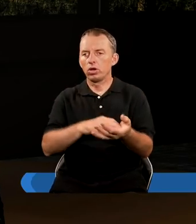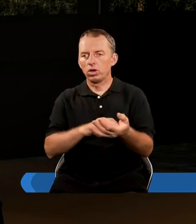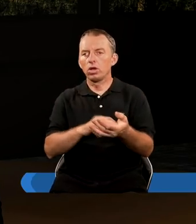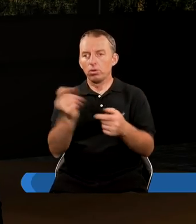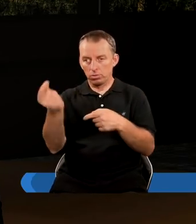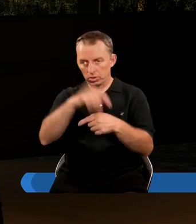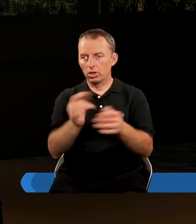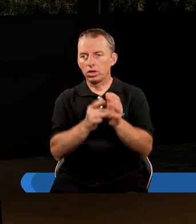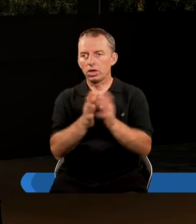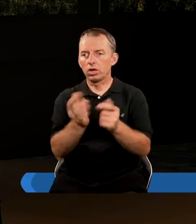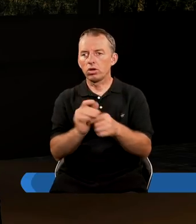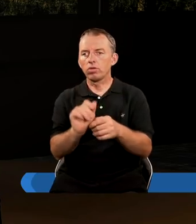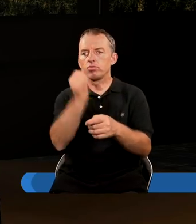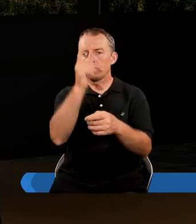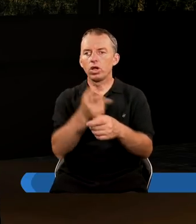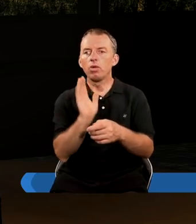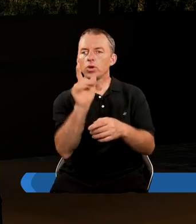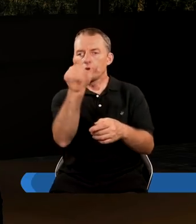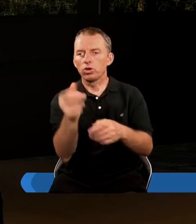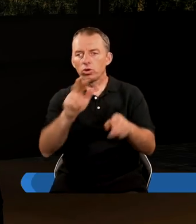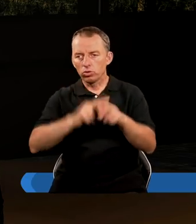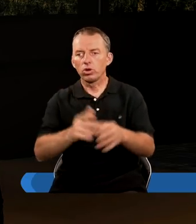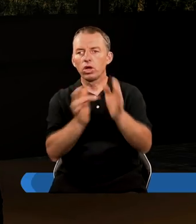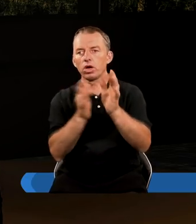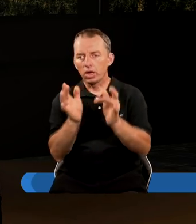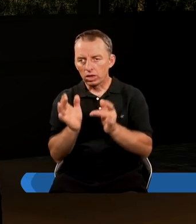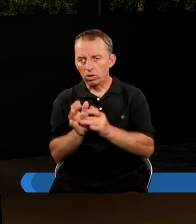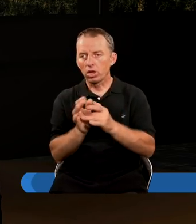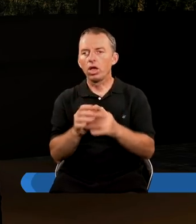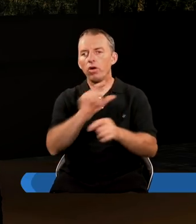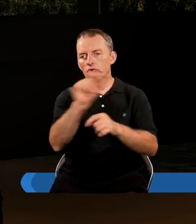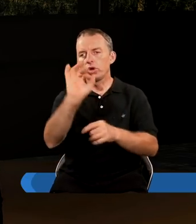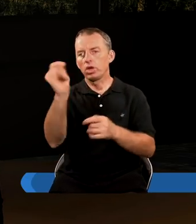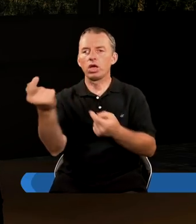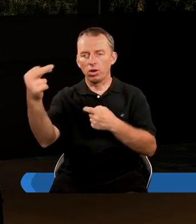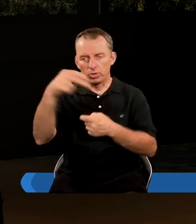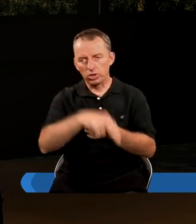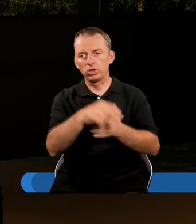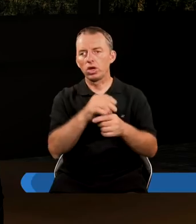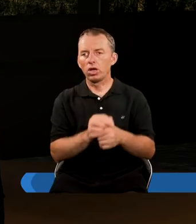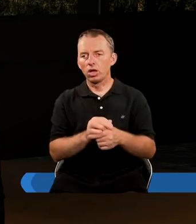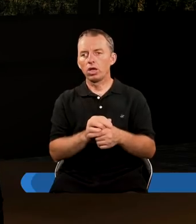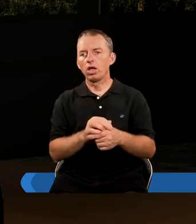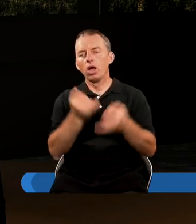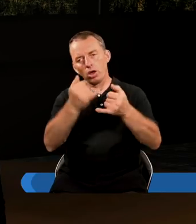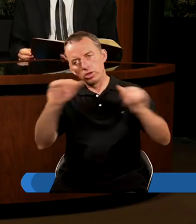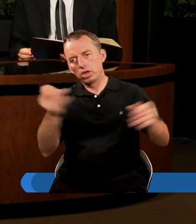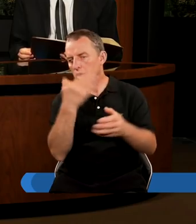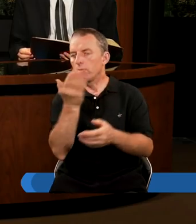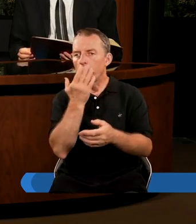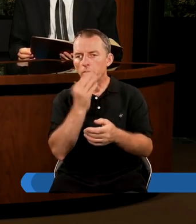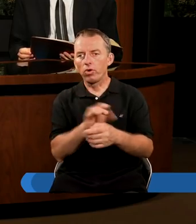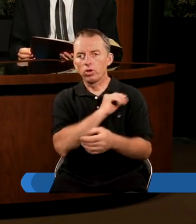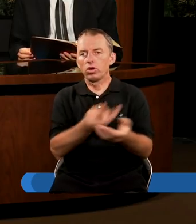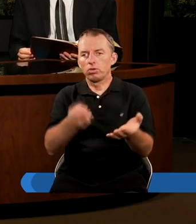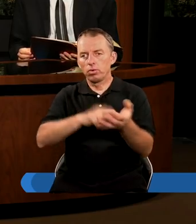Chrystus zostały wzbudzone najpierw potem ci, którzy są Chrystusowi w czasie jego przyjścia. I o innych nie ma tam mowy.